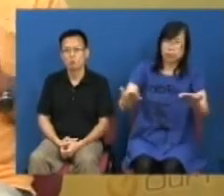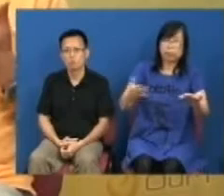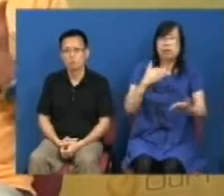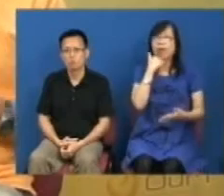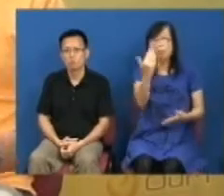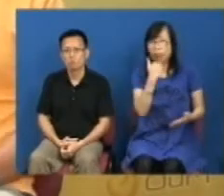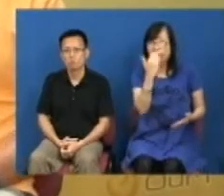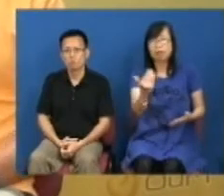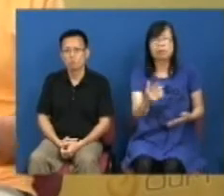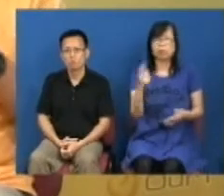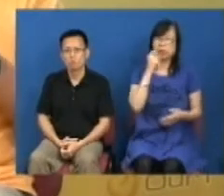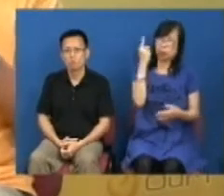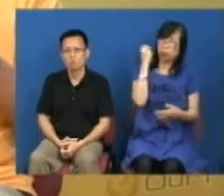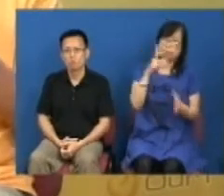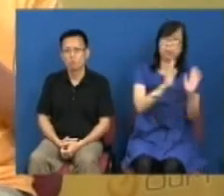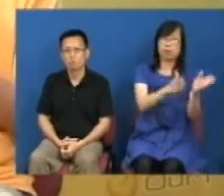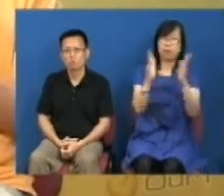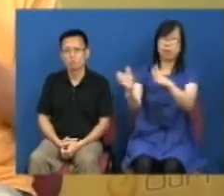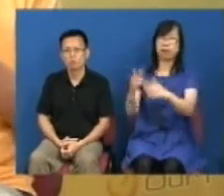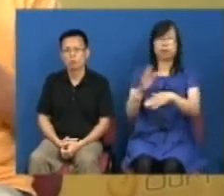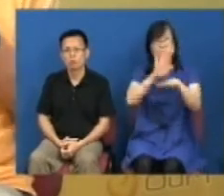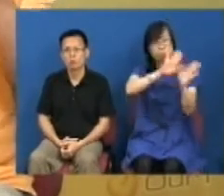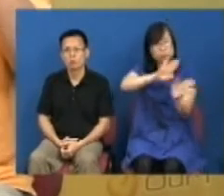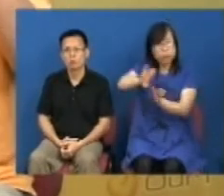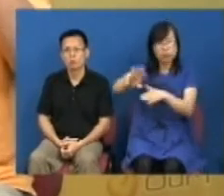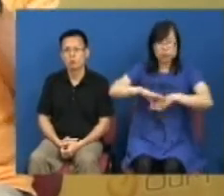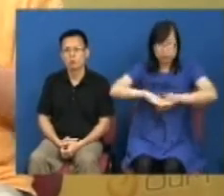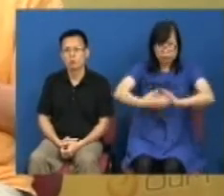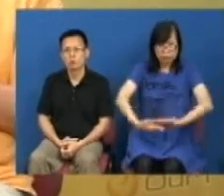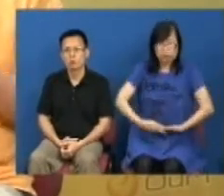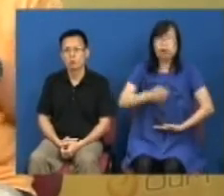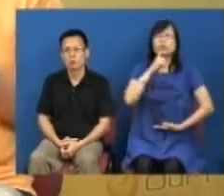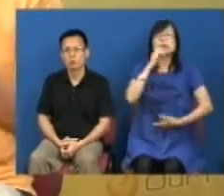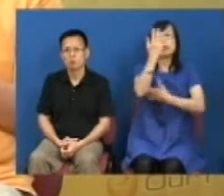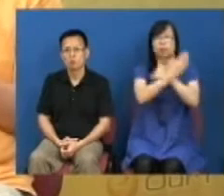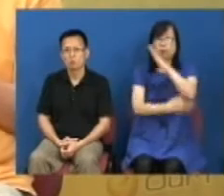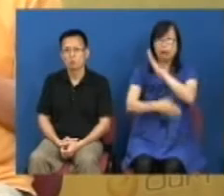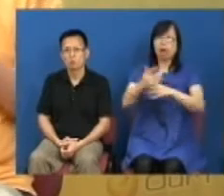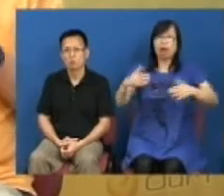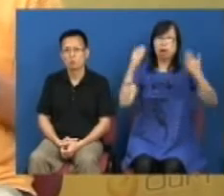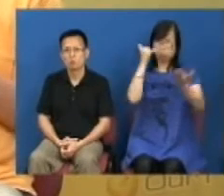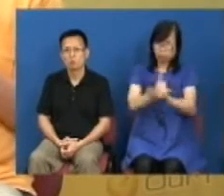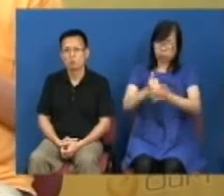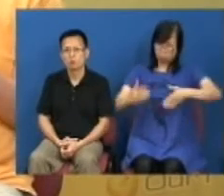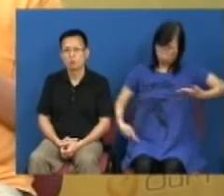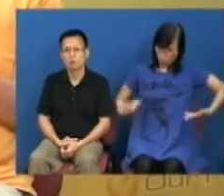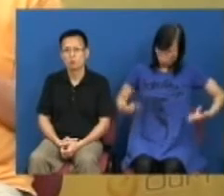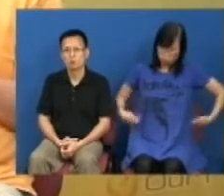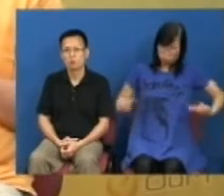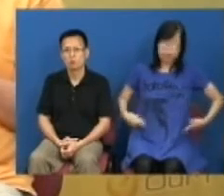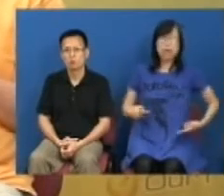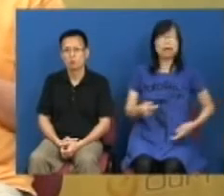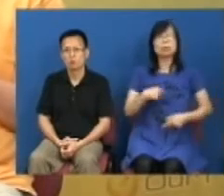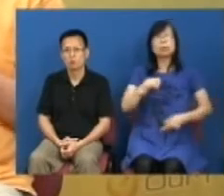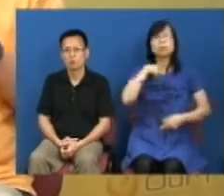所以我们会特别安排还有除了是大肚子亦有一些残疾人士坐着轮椅多辛苦都要走出来